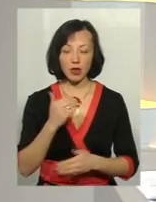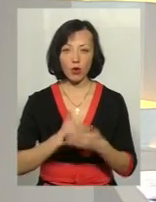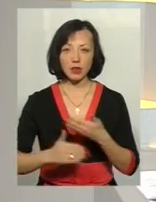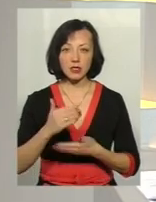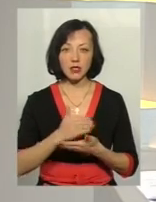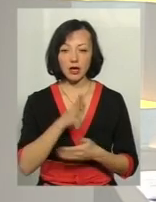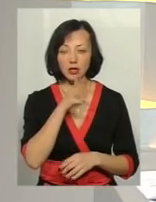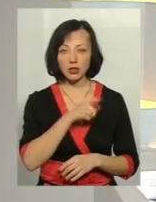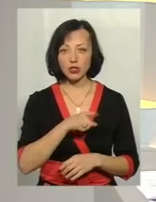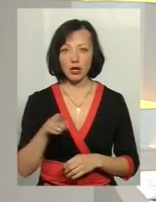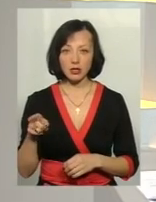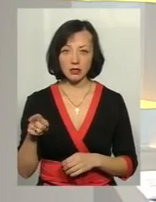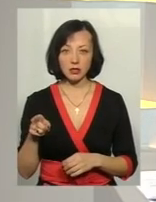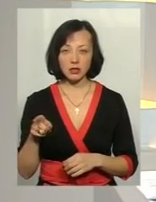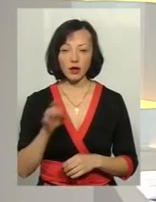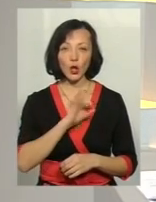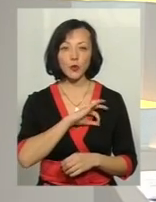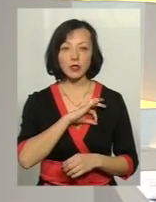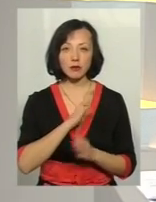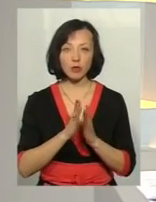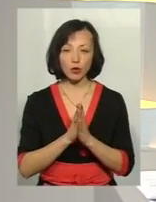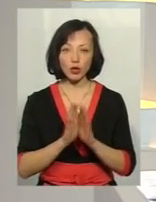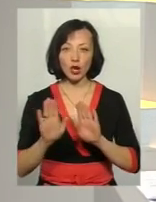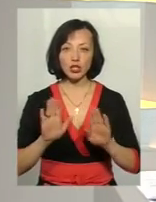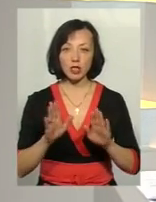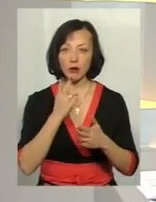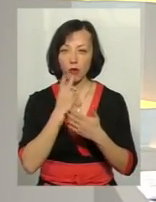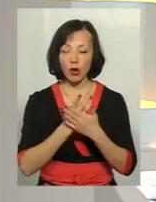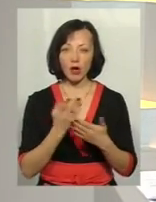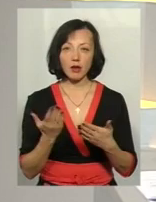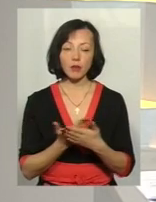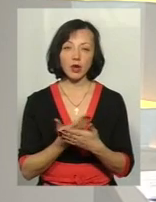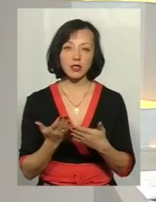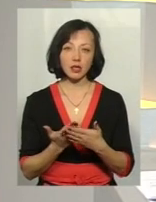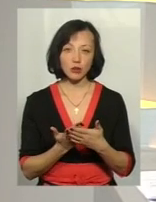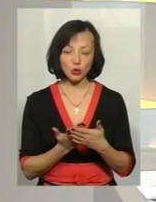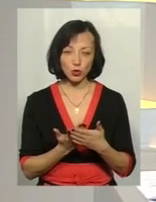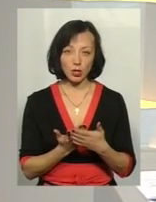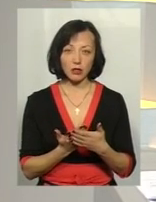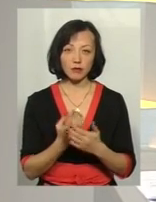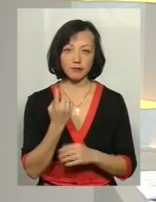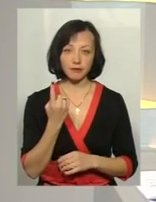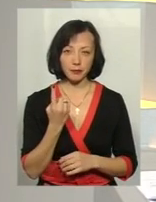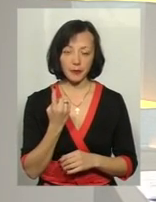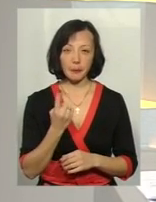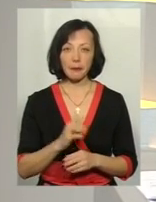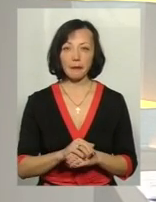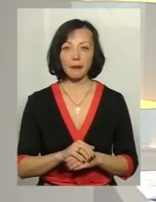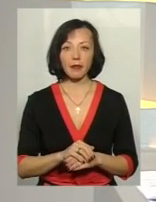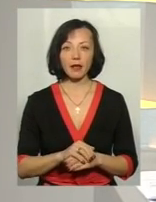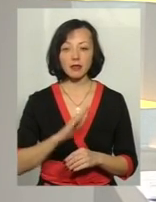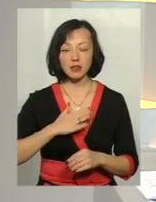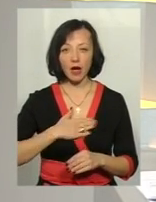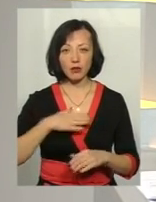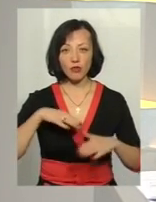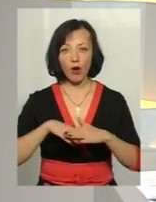час в царіні юстиції. І прошу режисера показати один з сюжетів з